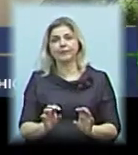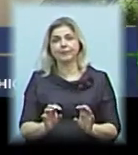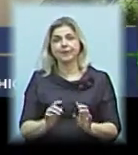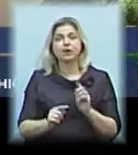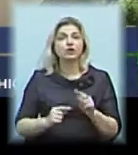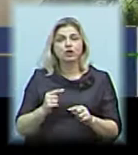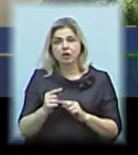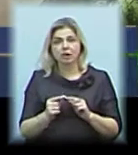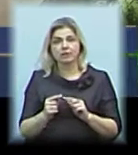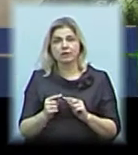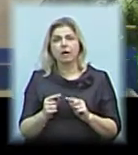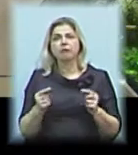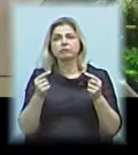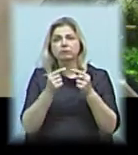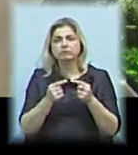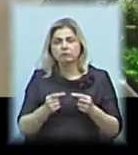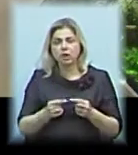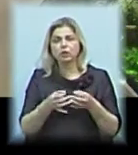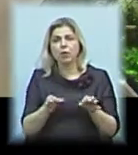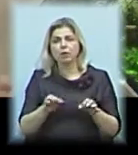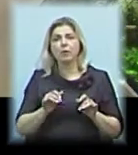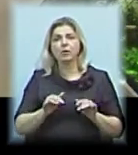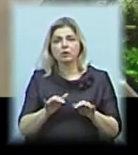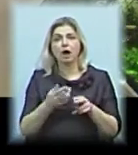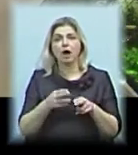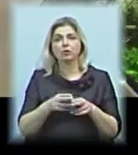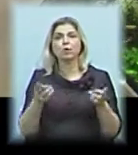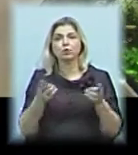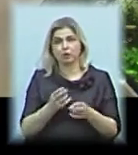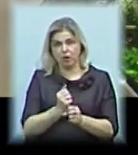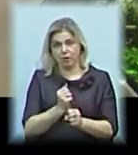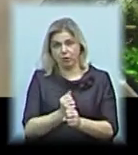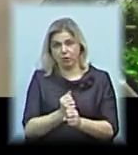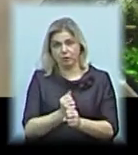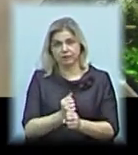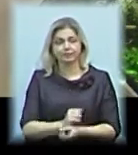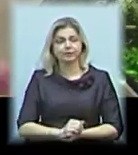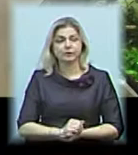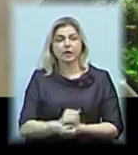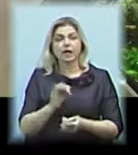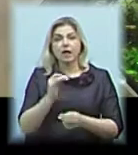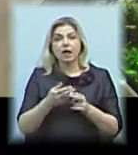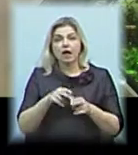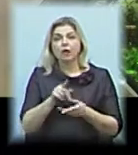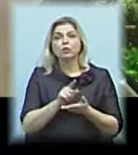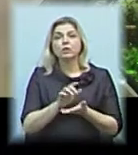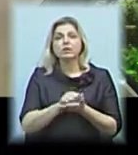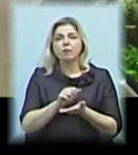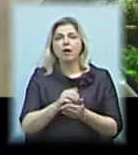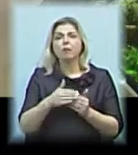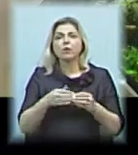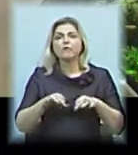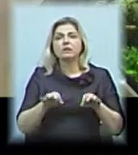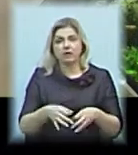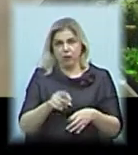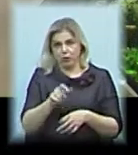через певні дозвільні процедури, які необхідно проводити, проходити. Крім того, цим мають займатися професійні